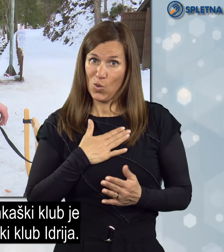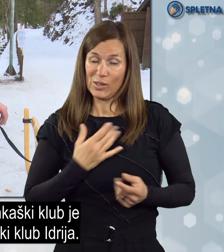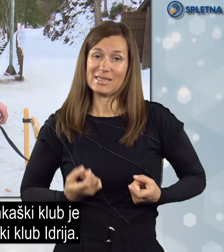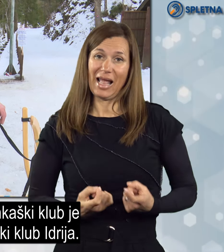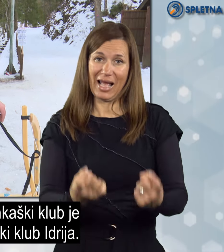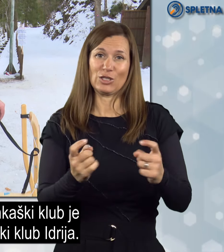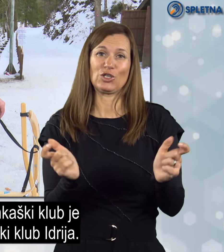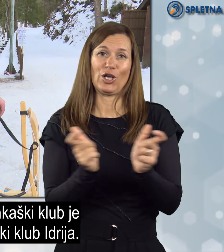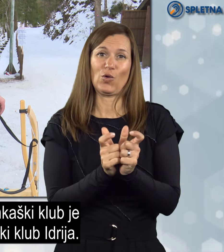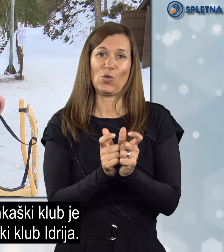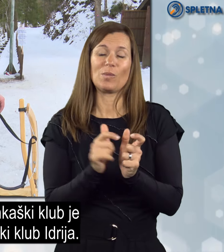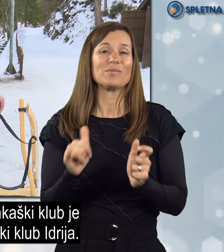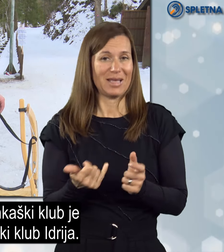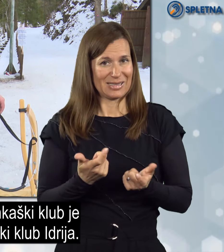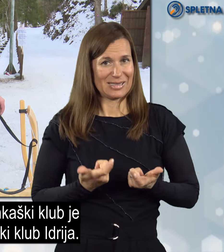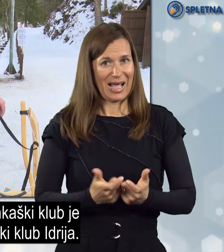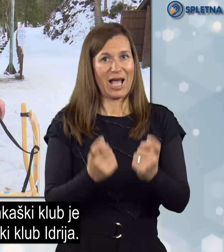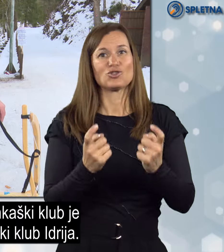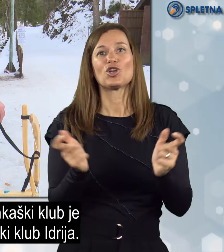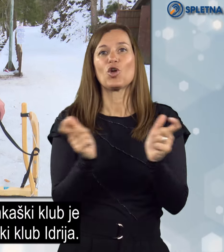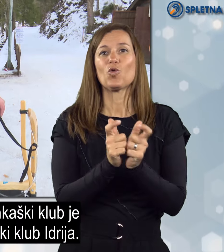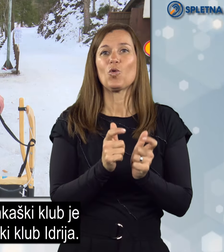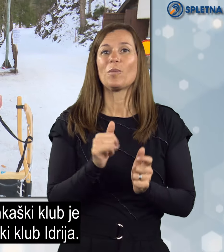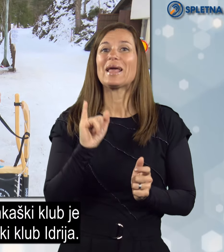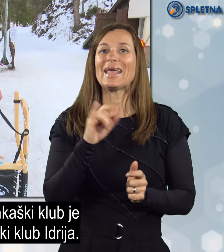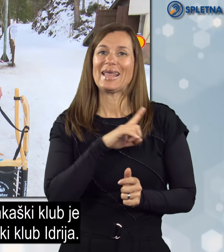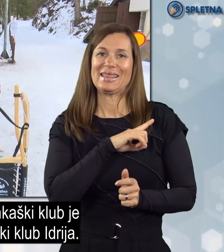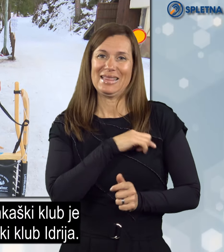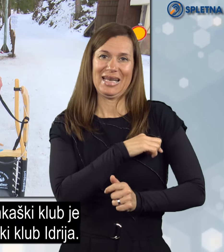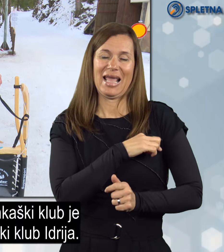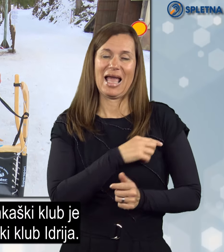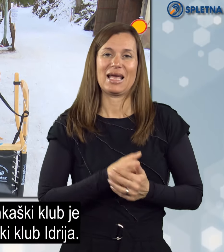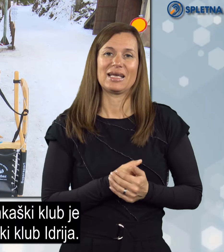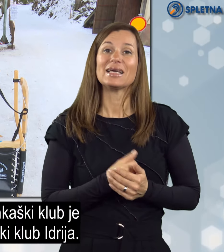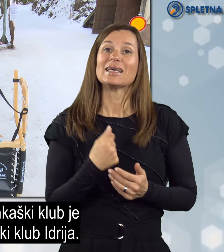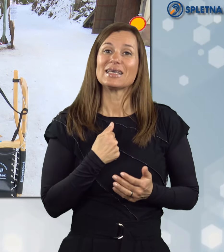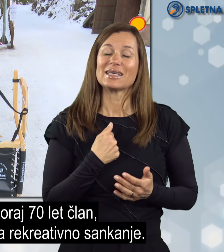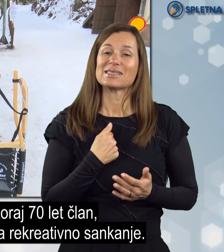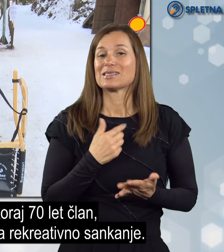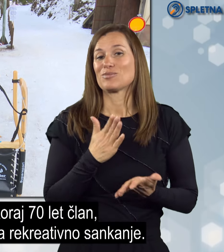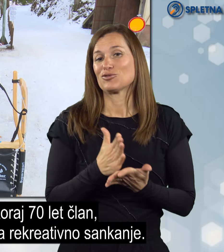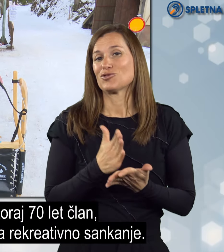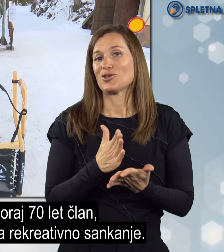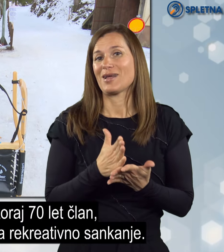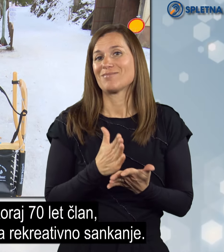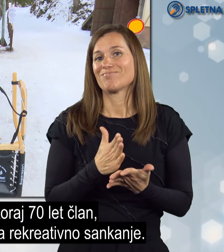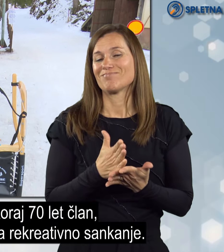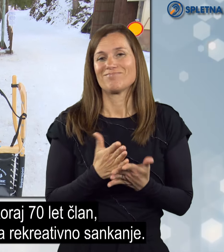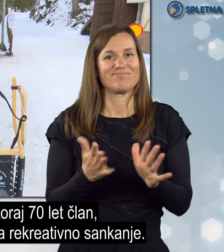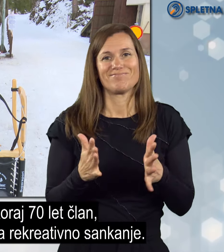Moj sankaški klub je sankaški klub Idrja, kjer sem že